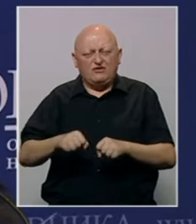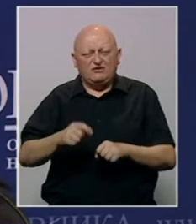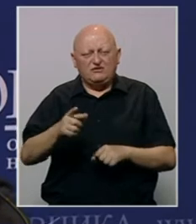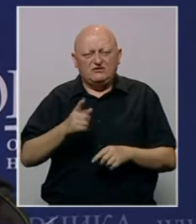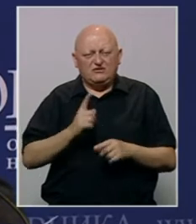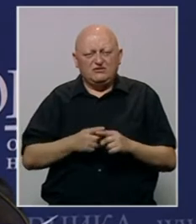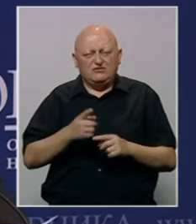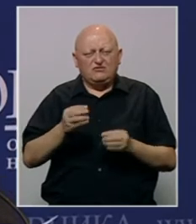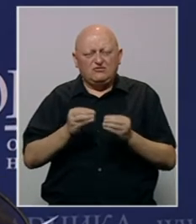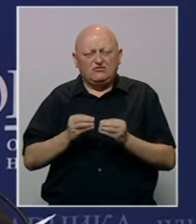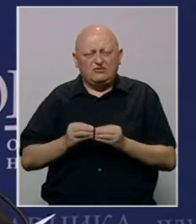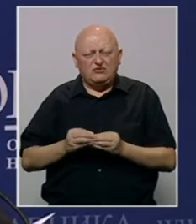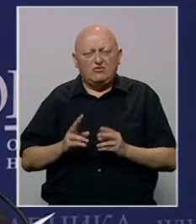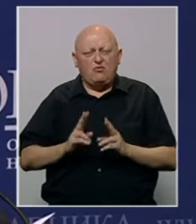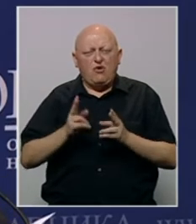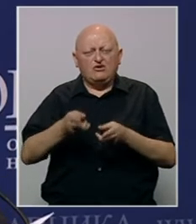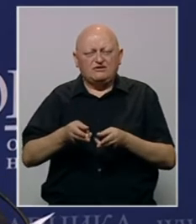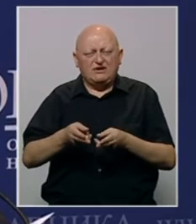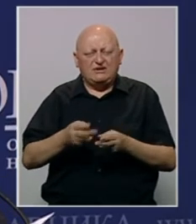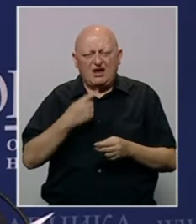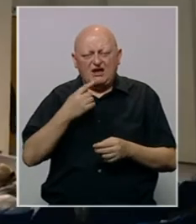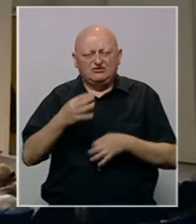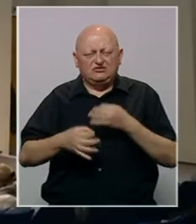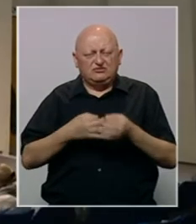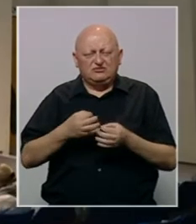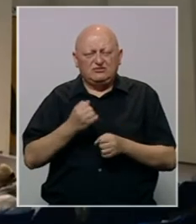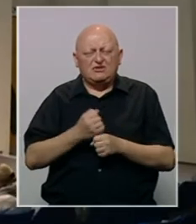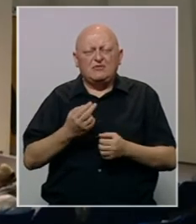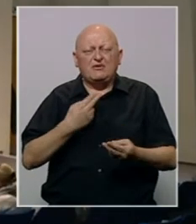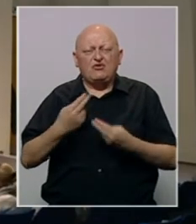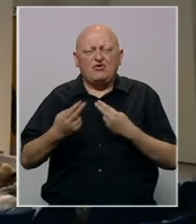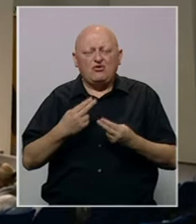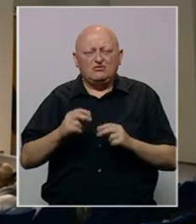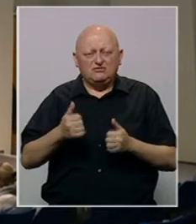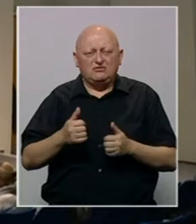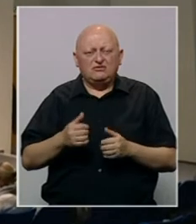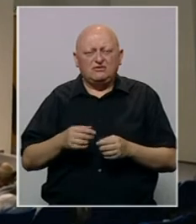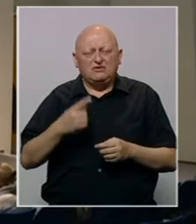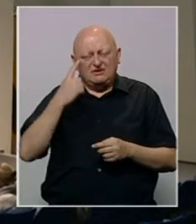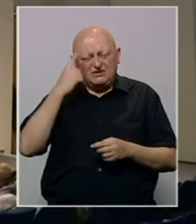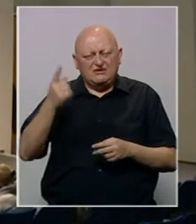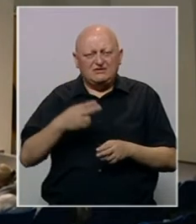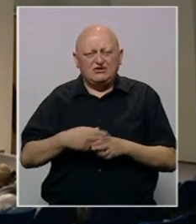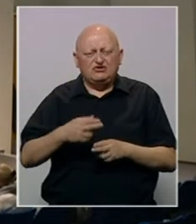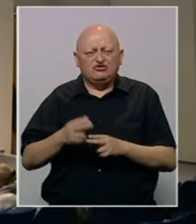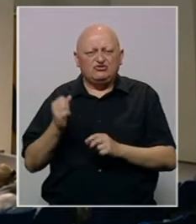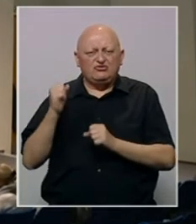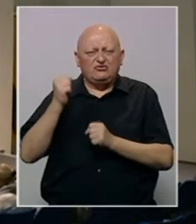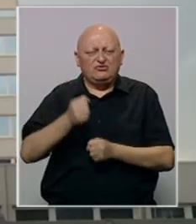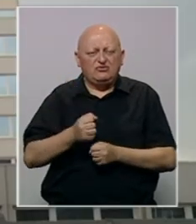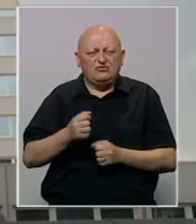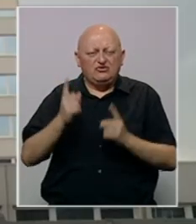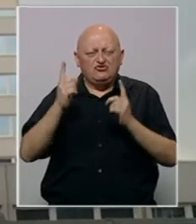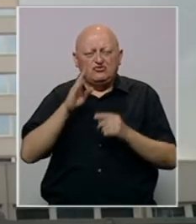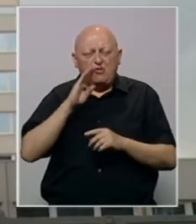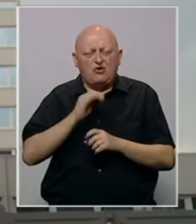Slično je bilo i sa sporazumom u Mostaru, kažu analitičari, te je postignut dogovor, jer je bilo izvjesno da će rješenje nametnuti Ustavni